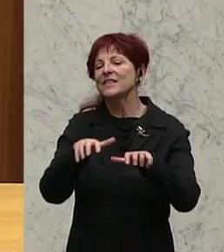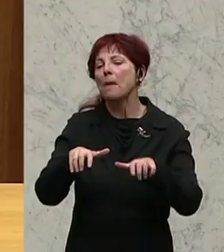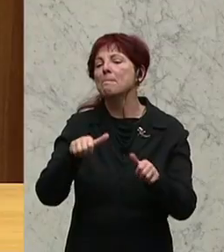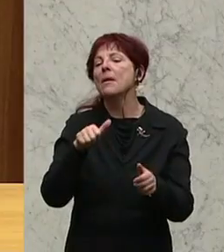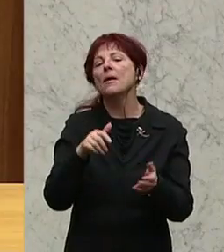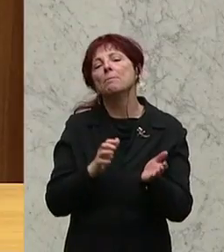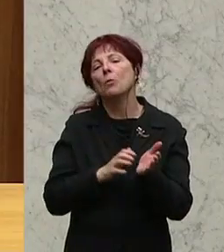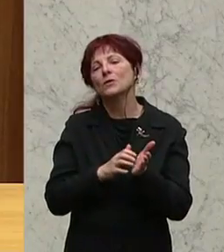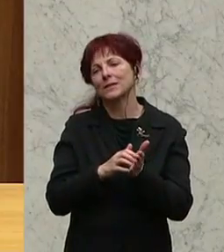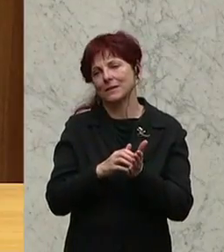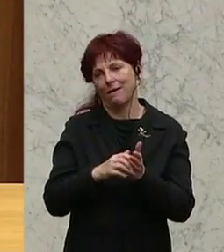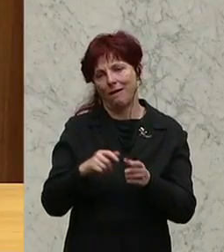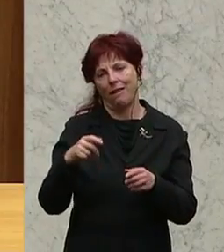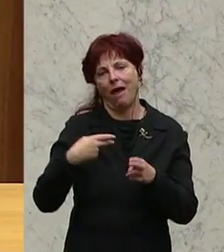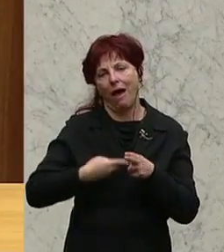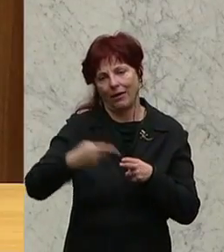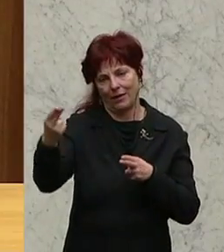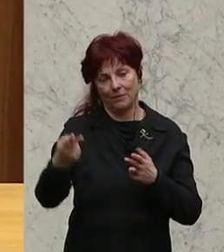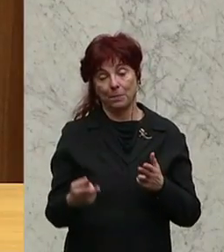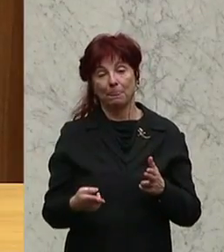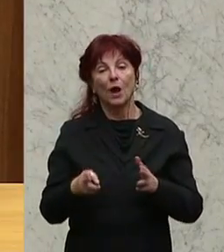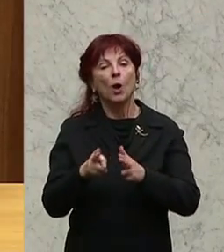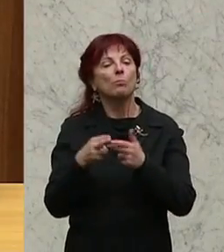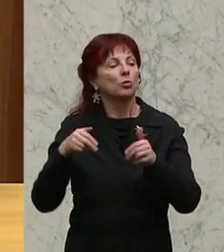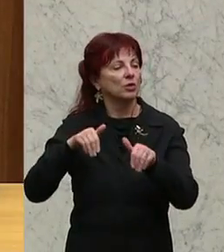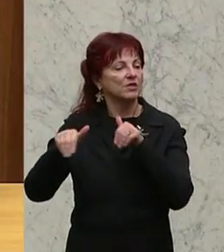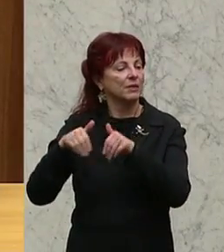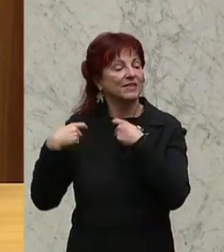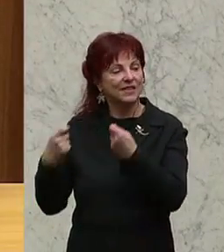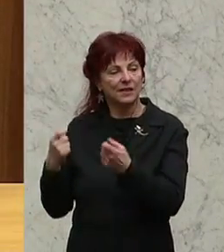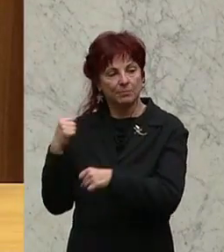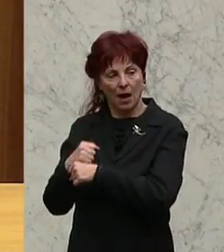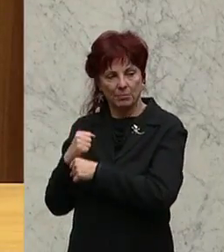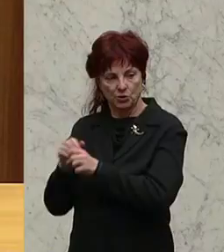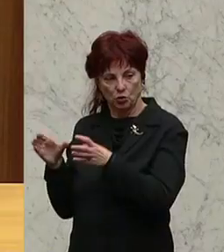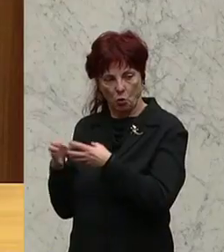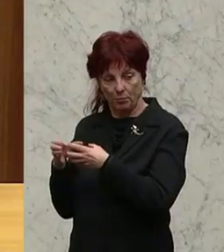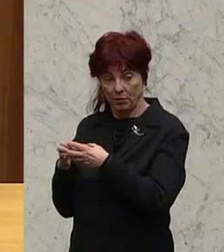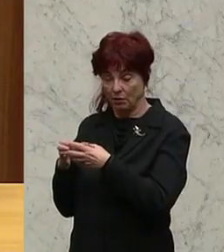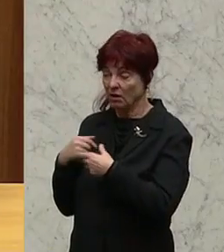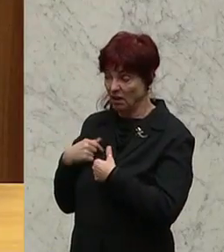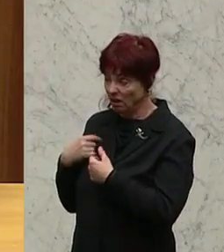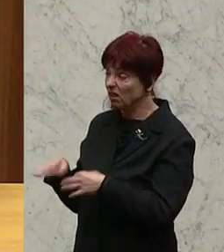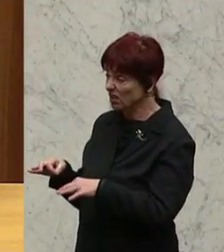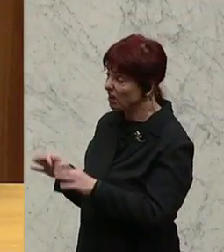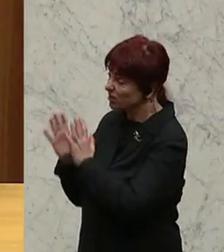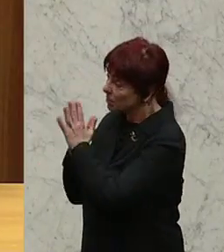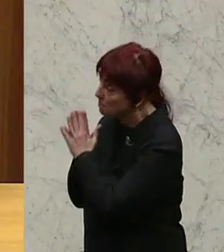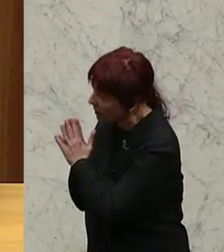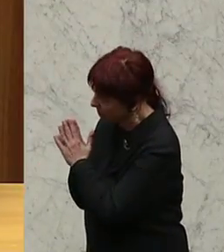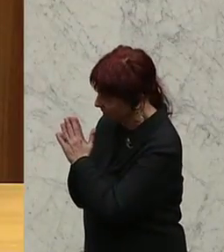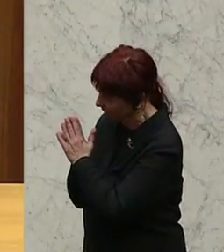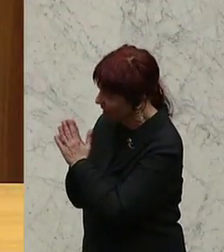mag, Herr Bundesminister, es gibt eine Arbeitsgruppe, ich darf Sie aus vollem Herzen wirklich ersuchen,